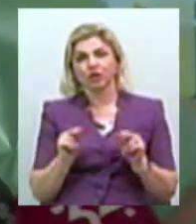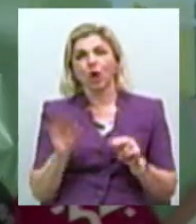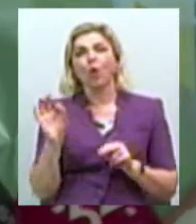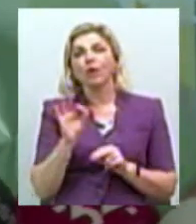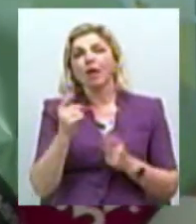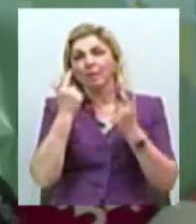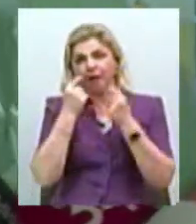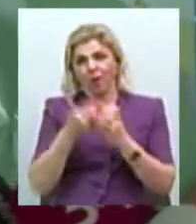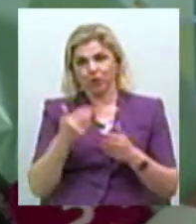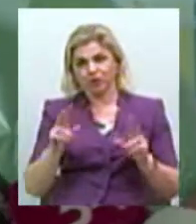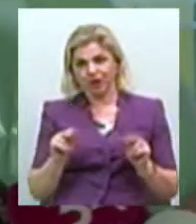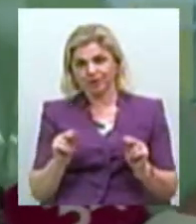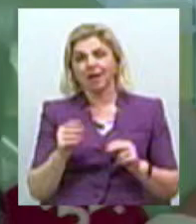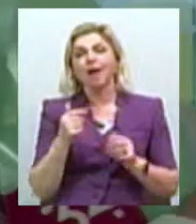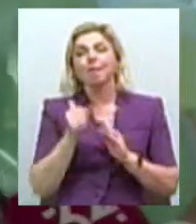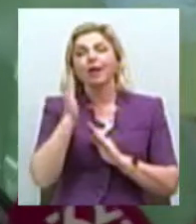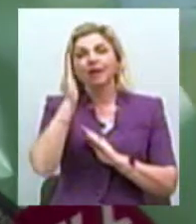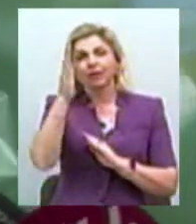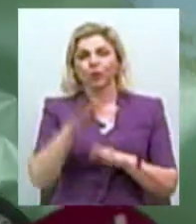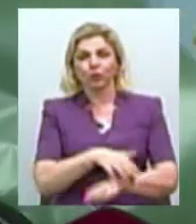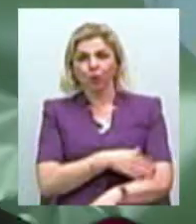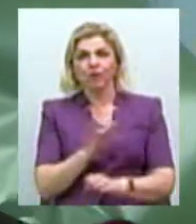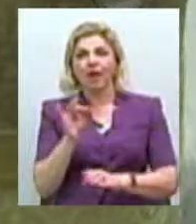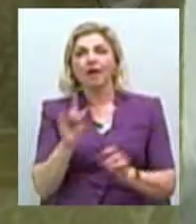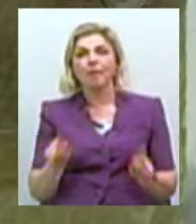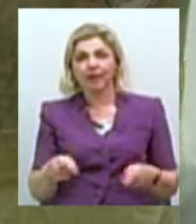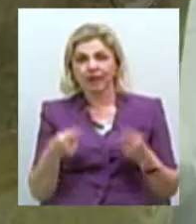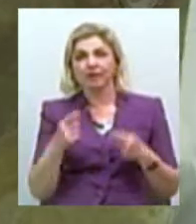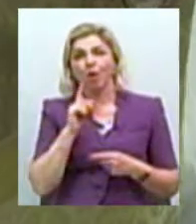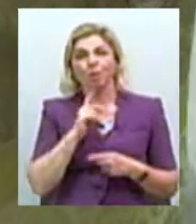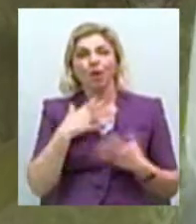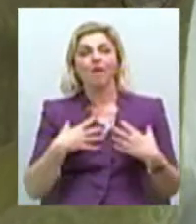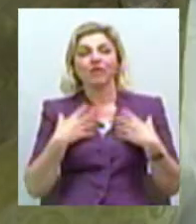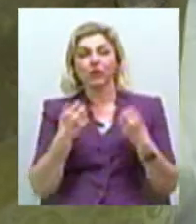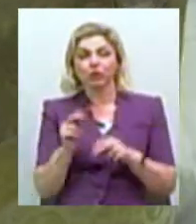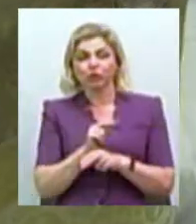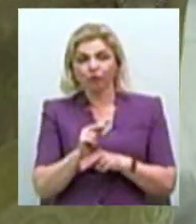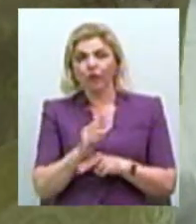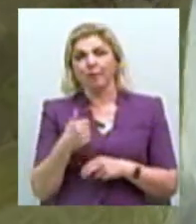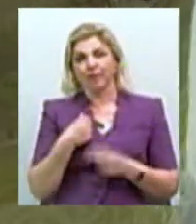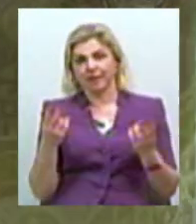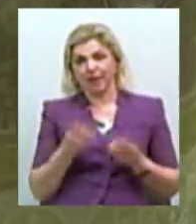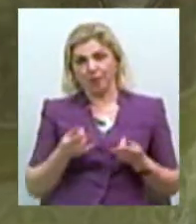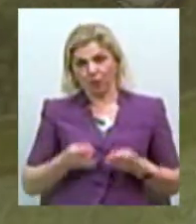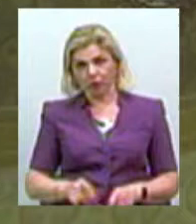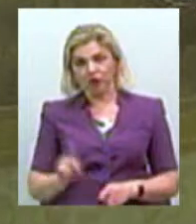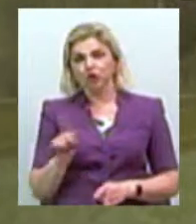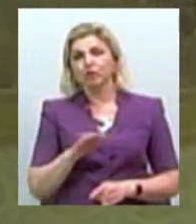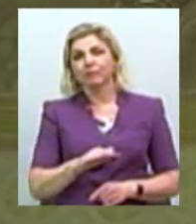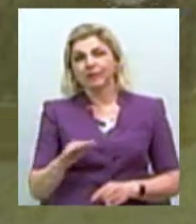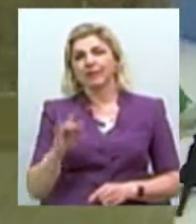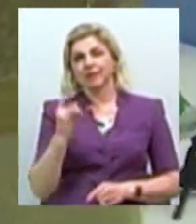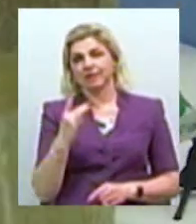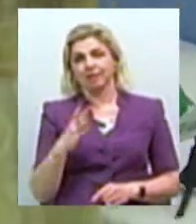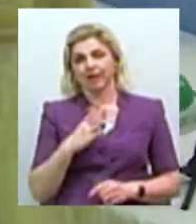плакав від щастя. Попереду ще довга реабілітація. Поки Олександр буде одужувати, мені потрібно народити. Треба, щоб дитина народилась